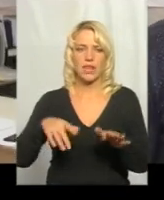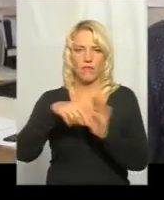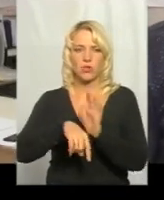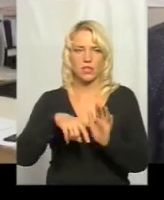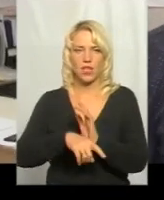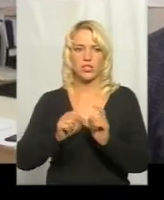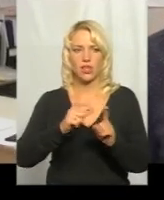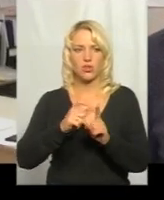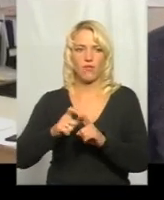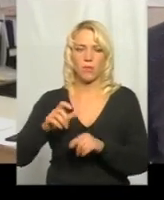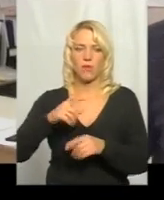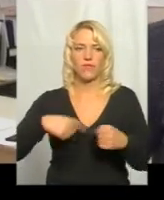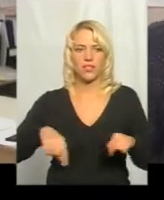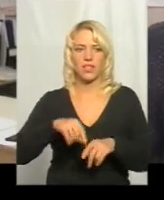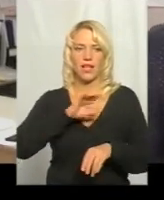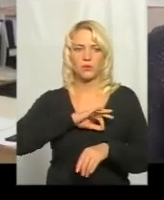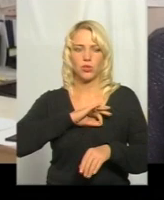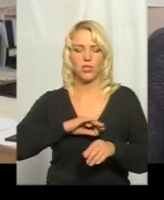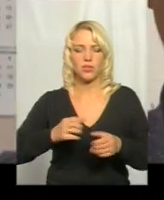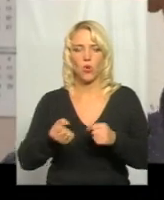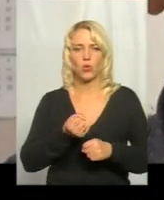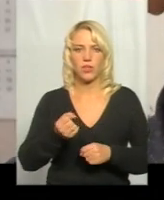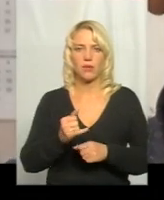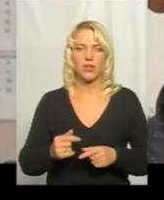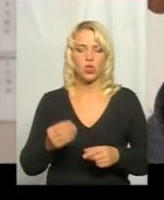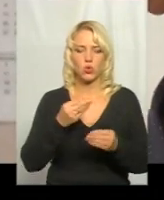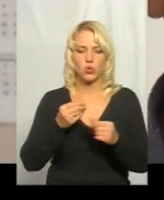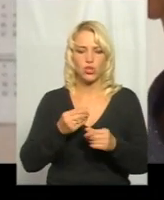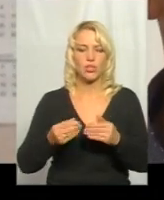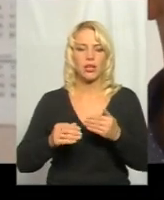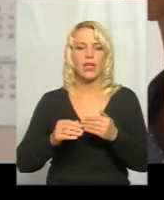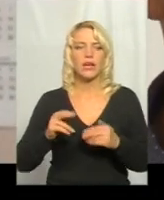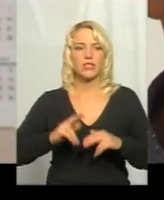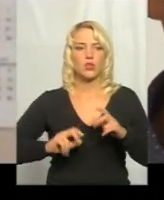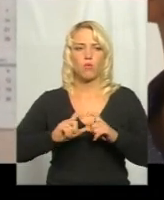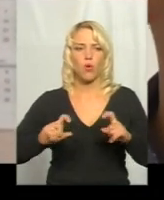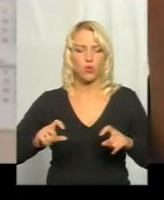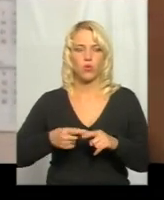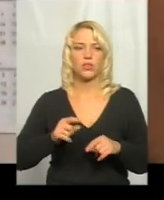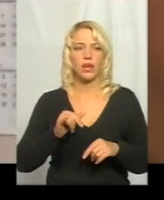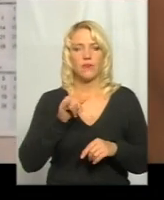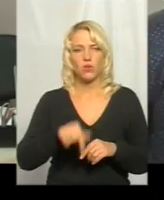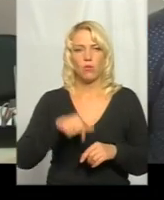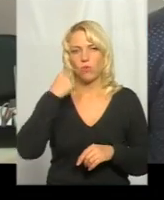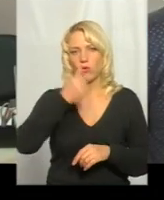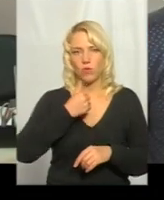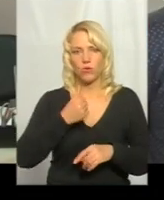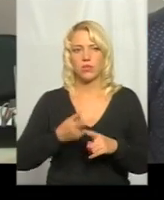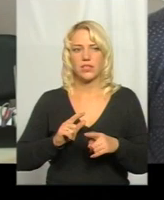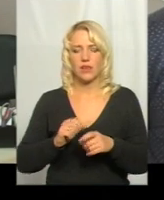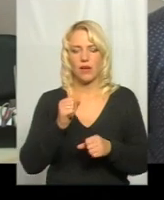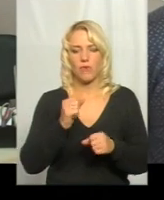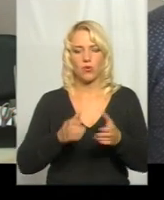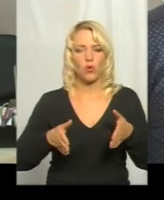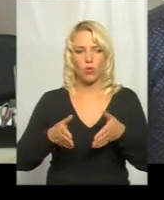начальника відділу експлуатаційного утримання та штучних споруд обласної служби автодоріг Дениса Кулика, у цьому році дорогу в Бутівцях